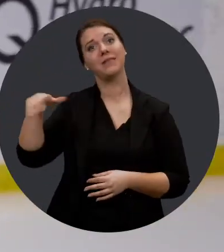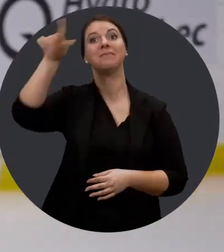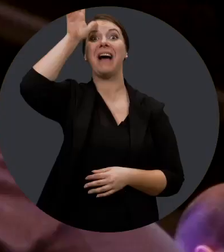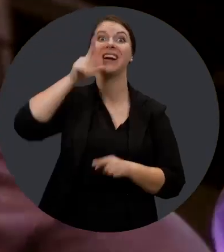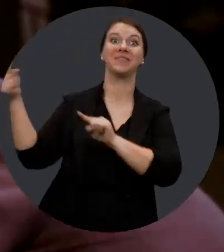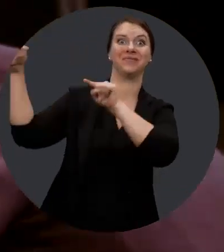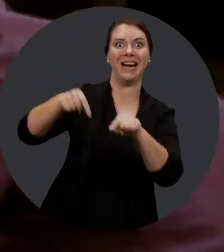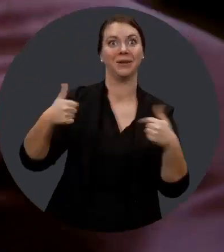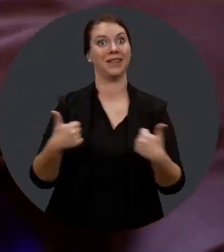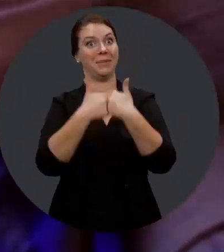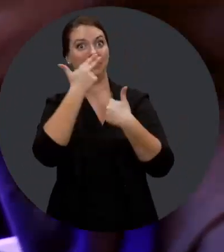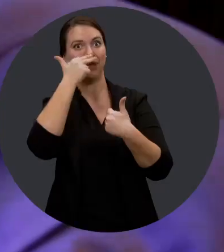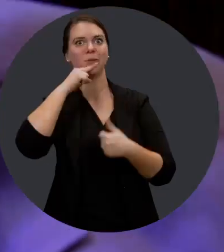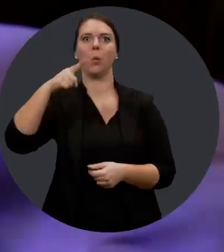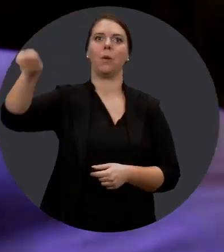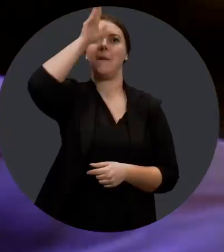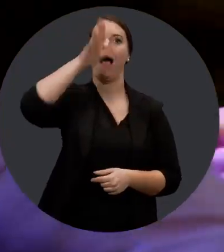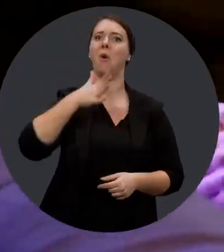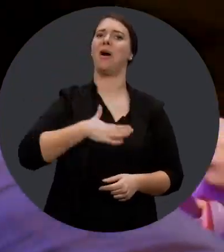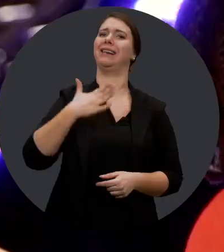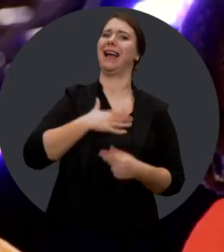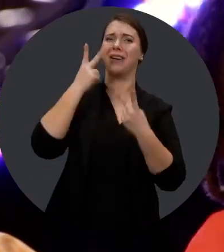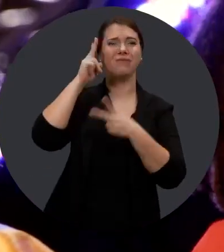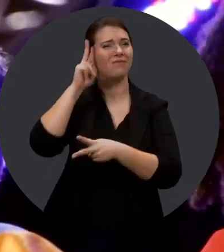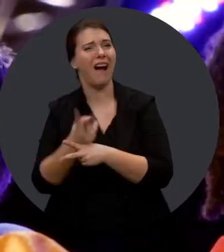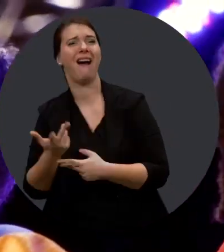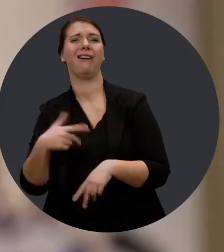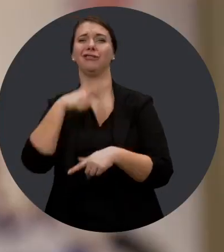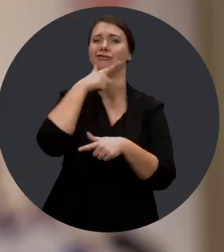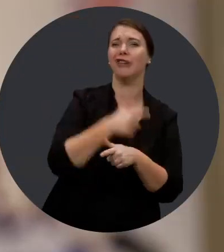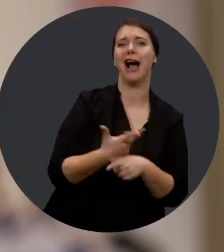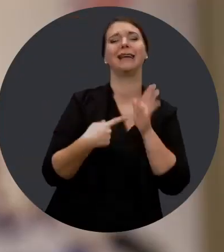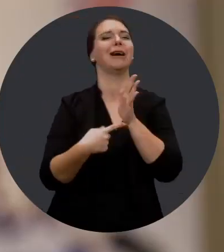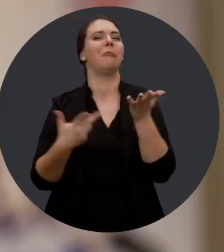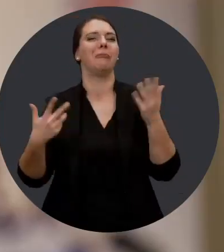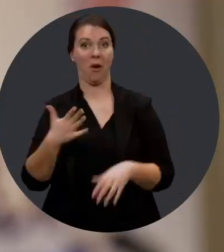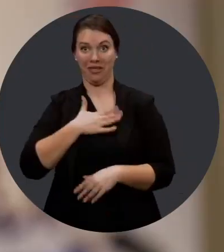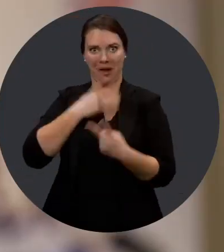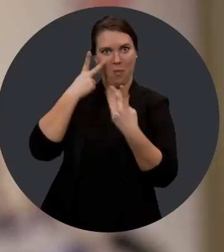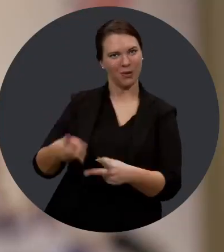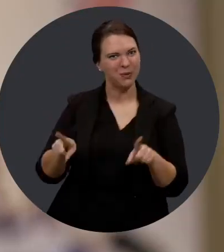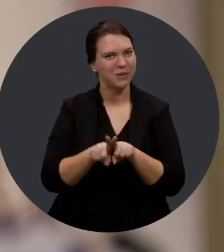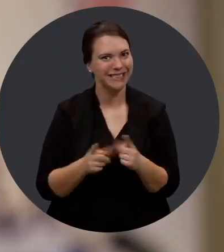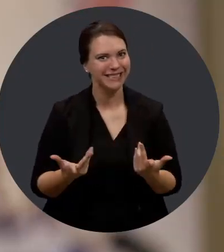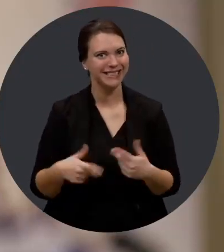roi de la fête. Puis quand ils viennent au défi sportif, les parents sont contents qu'ils puissent faire comme leur frère, comme leur soeur. Puis ils sont ravis, les voix se